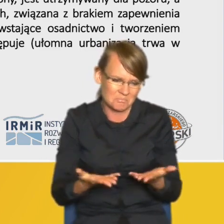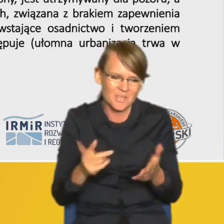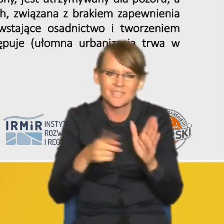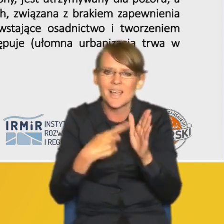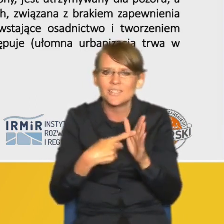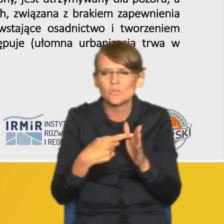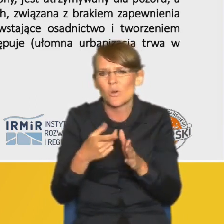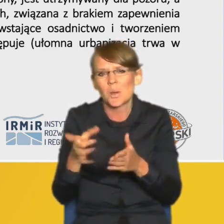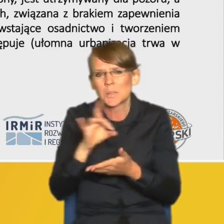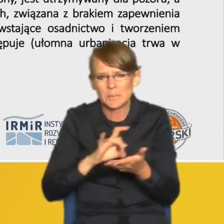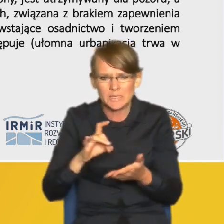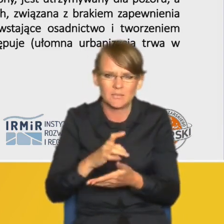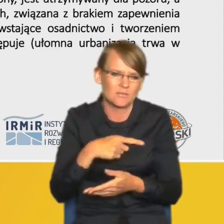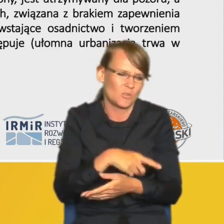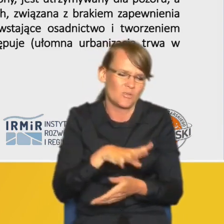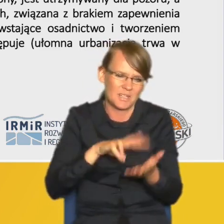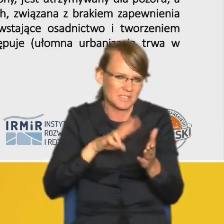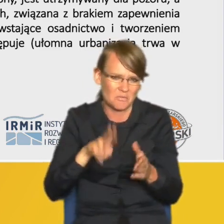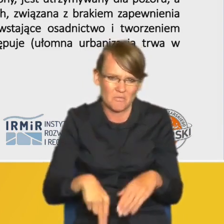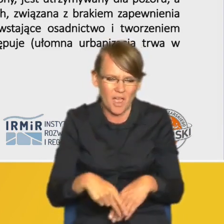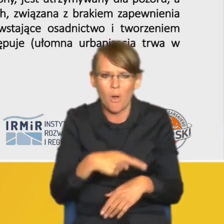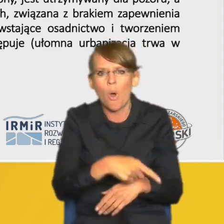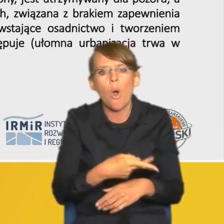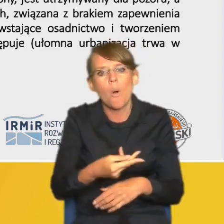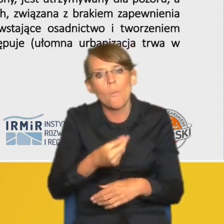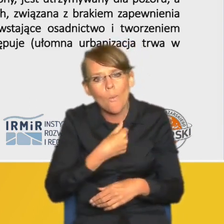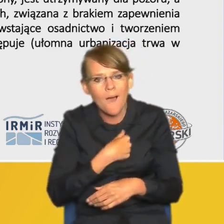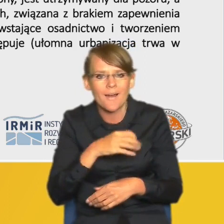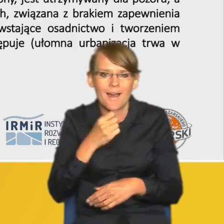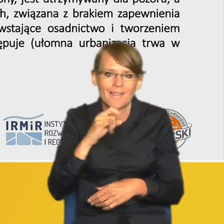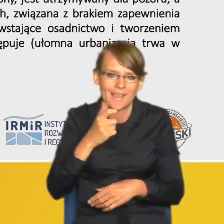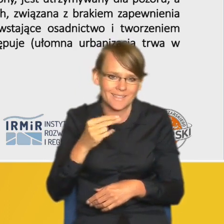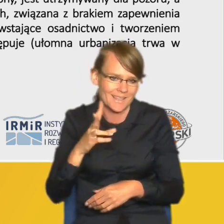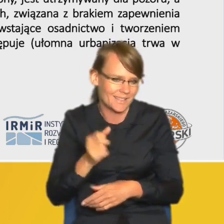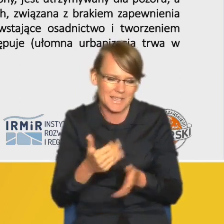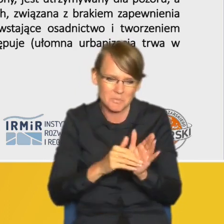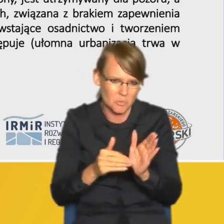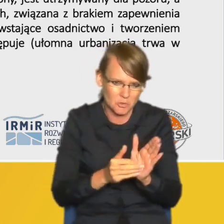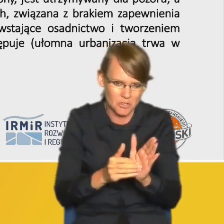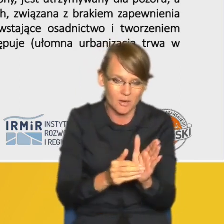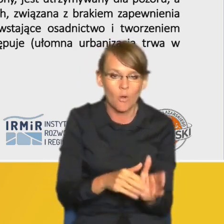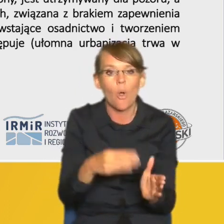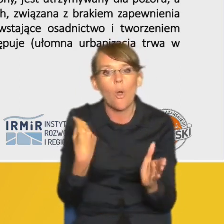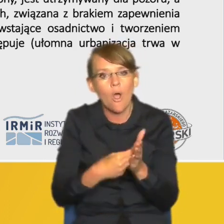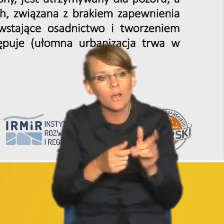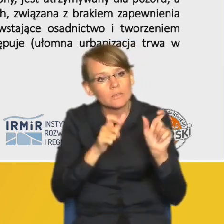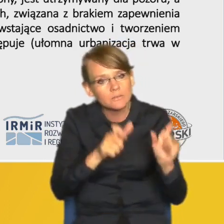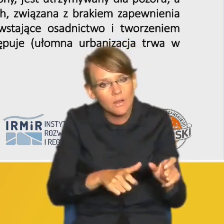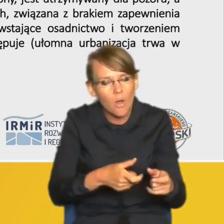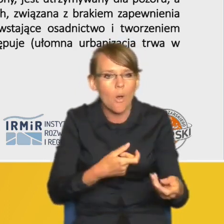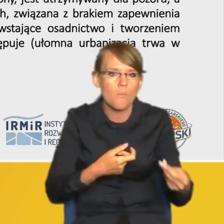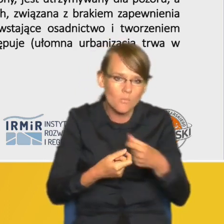ogóle rezygnowały wcześniej z pobierania opłaty adiacenckiej ponieważ koszty związane z wyegzekwowaniem tej opłaty